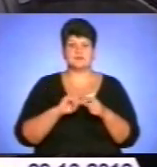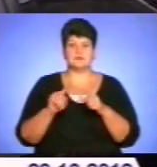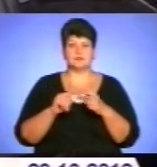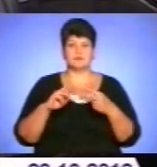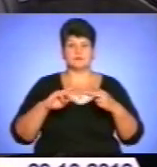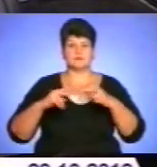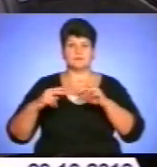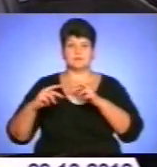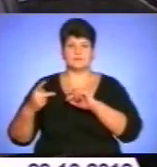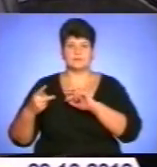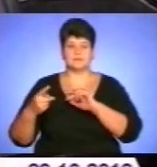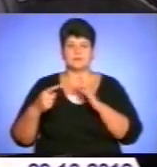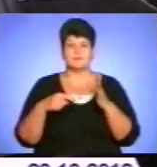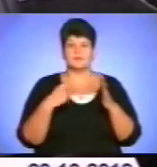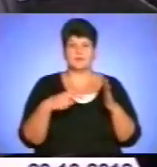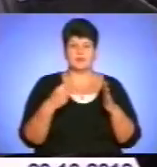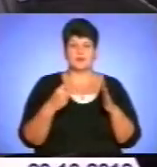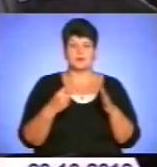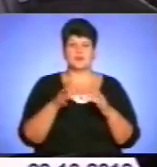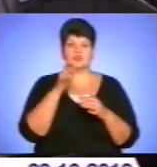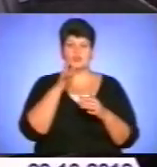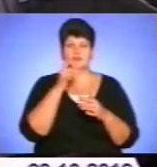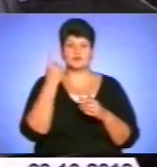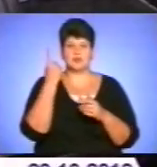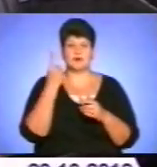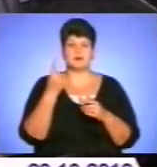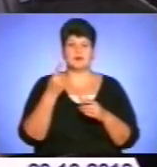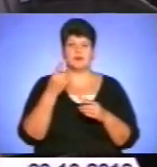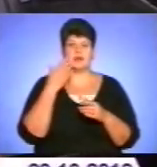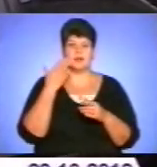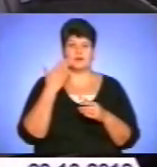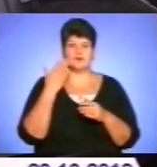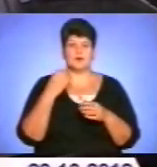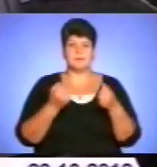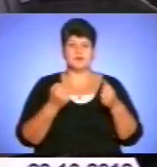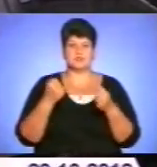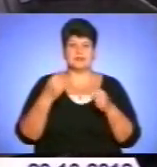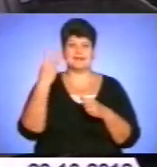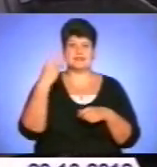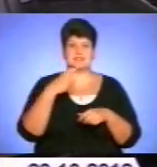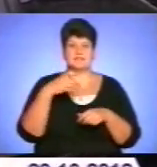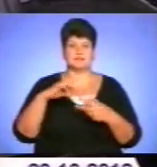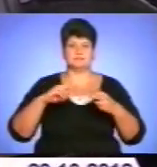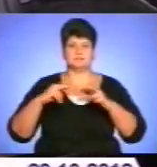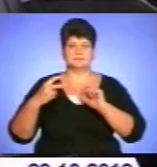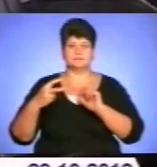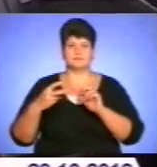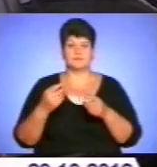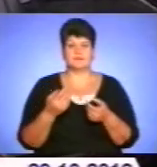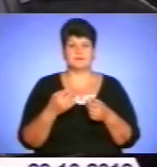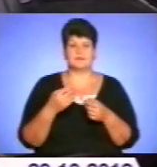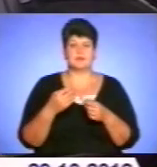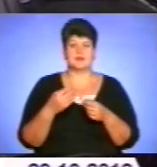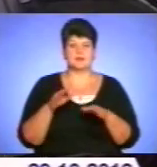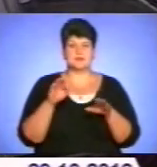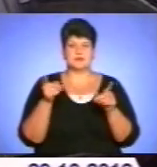перевзування на нашому сервісі приблизно машини легкової становить 30-40 хвилин. Це з